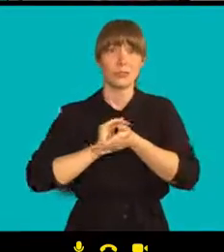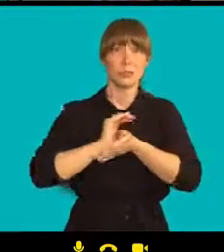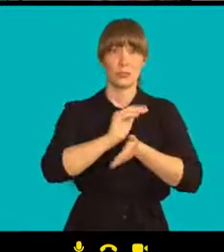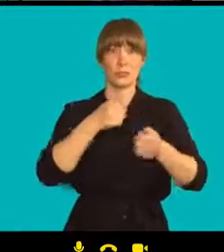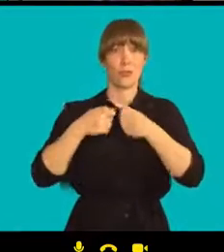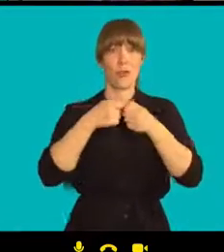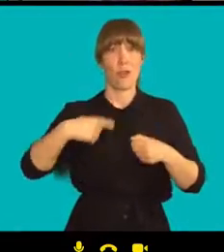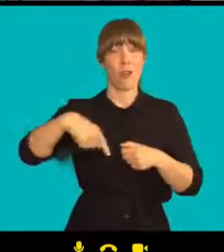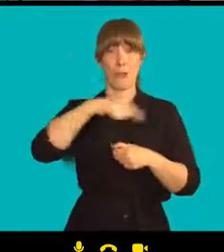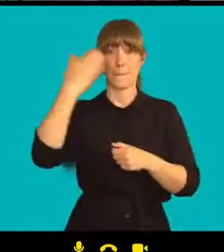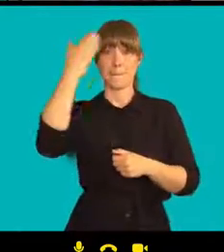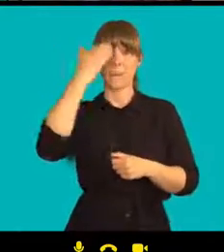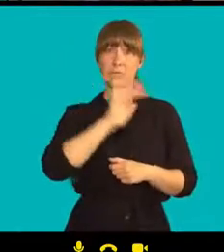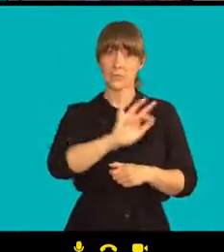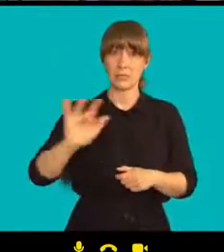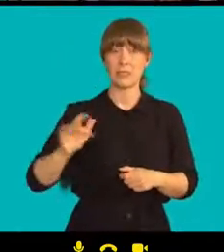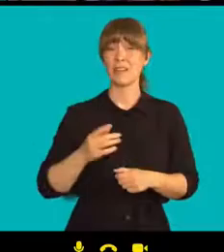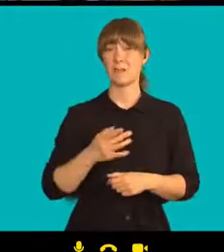Natálio,